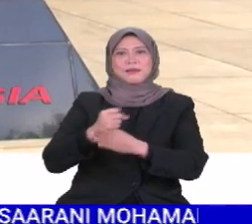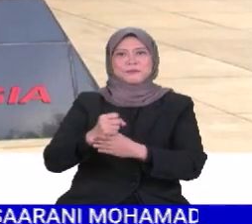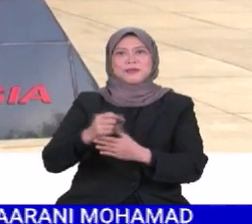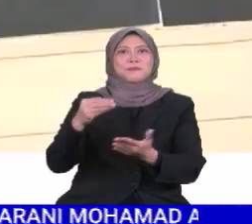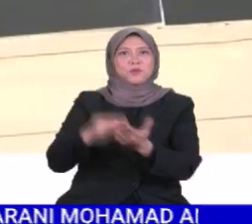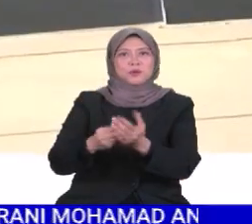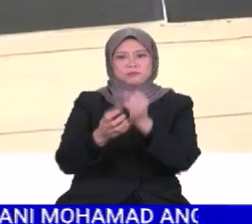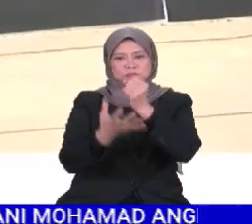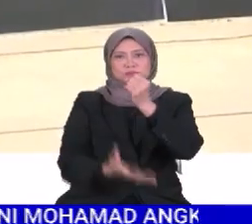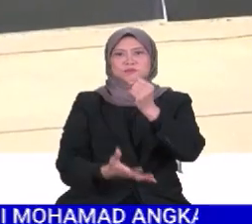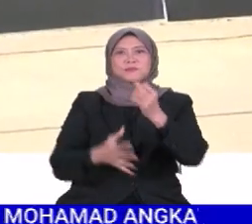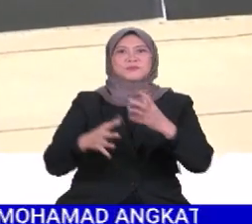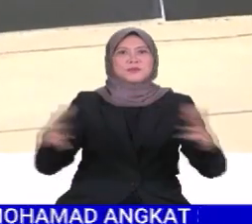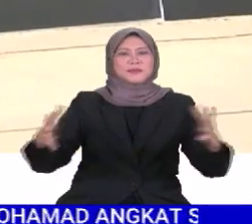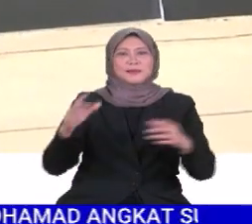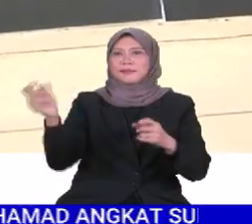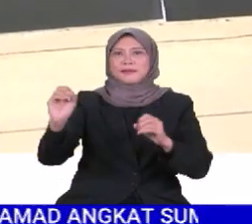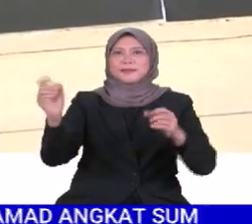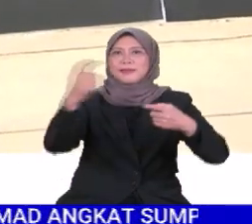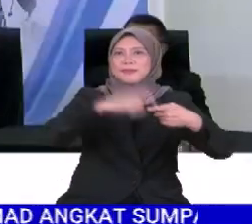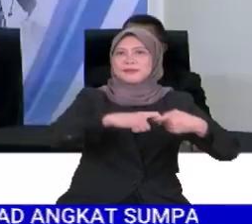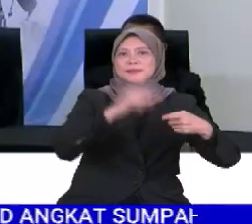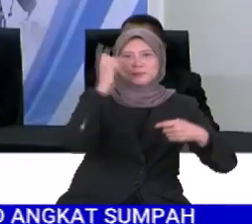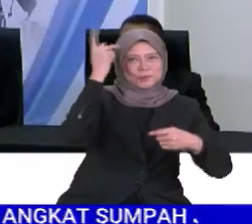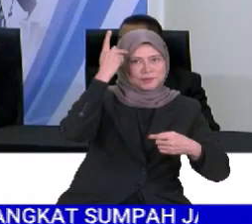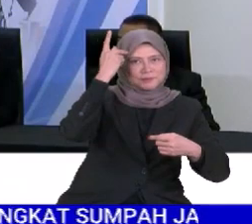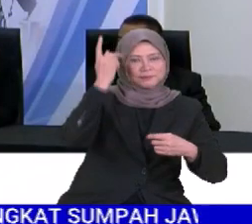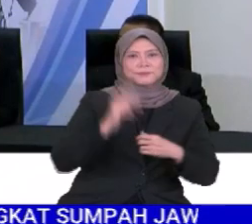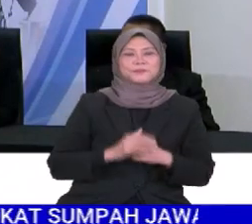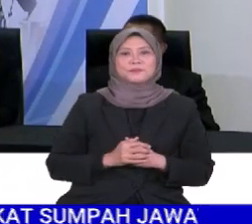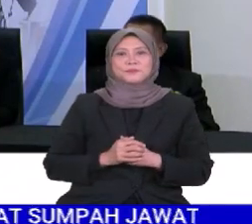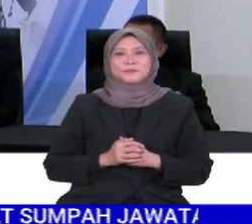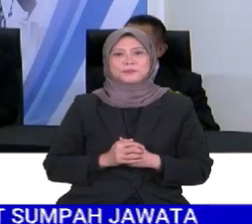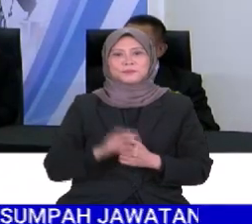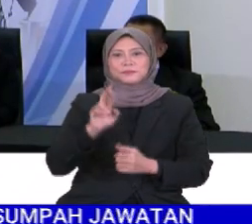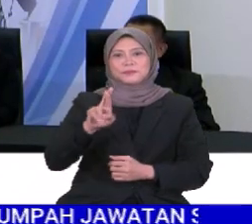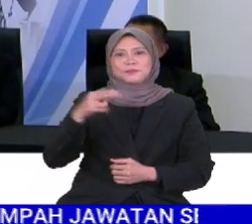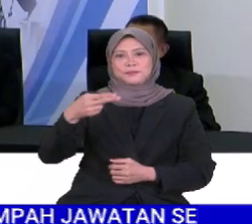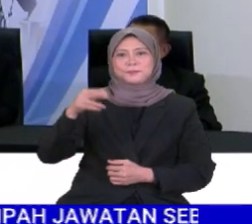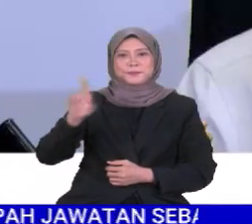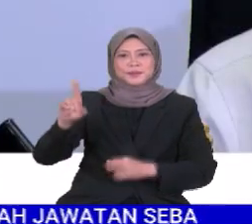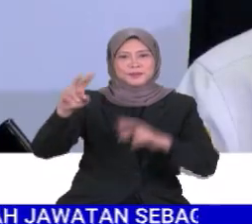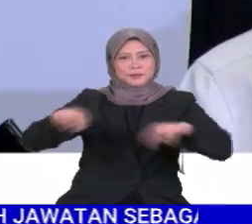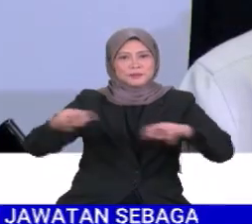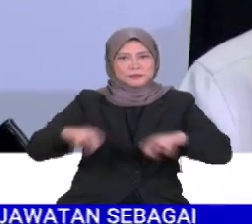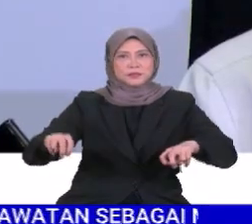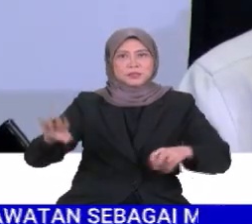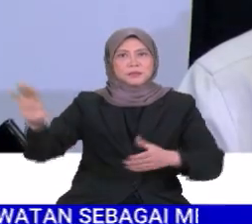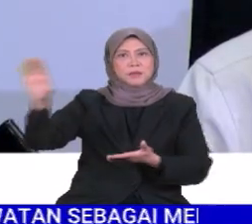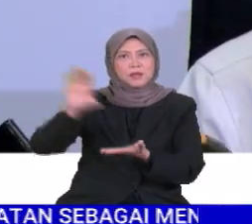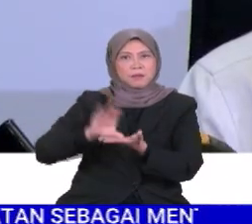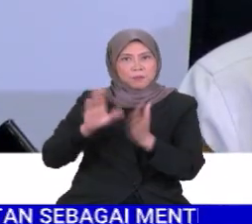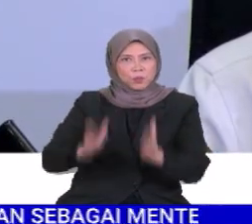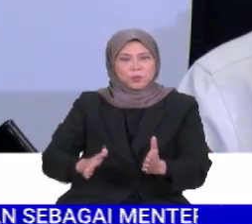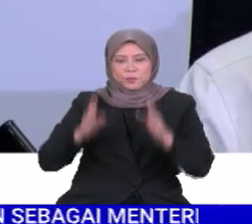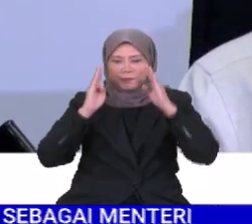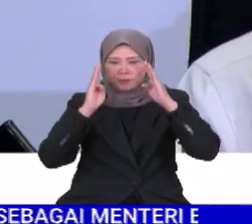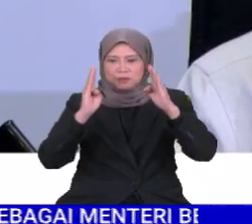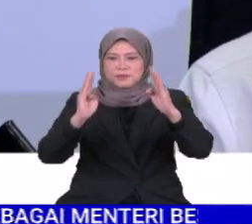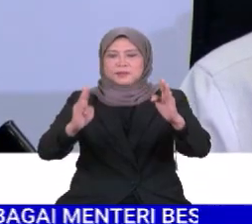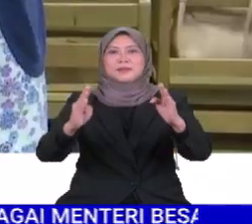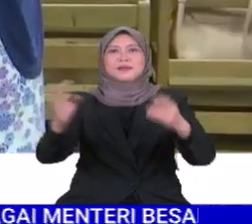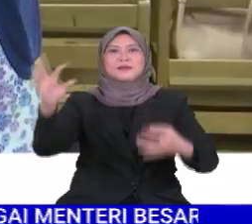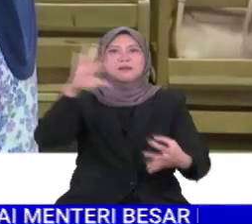bermodal besar yang tidak berkaitan dengan politik. Jelas RHB Research pelabur akan memberi fokus